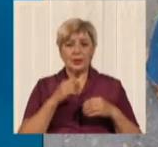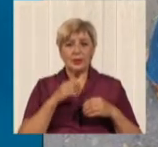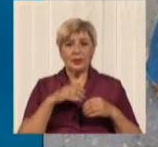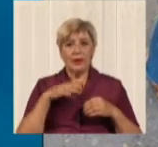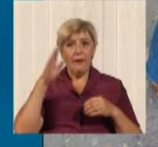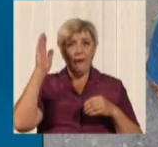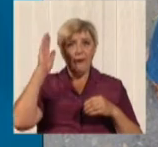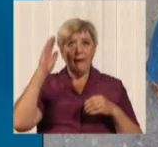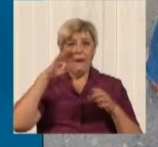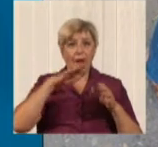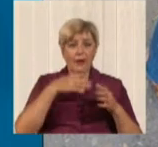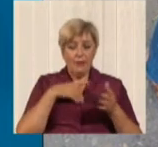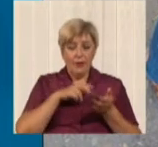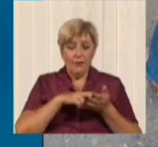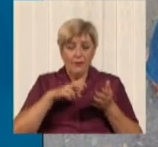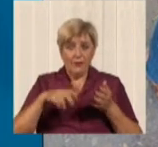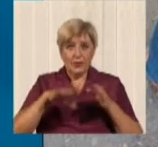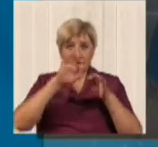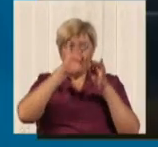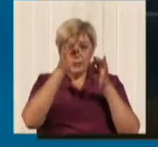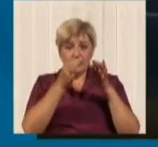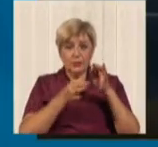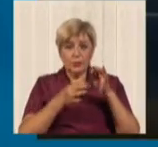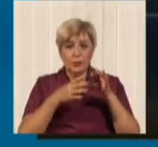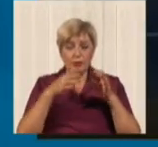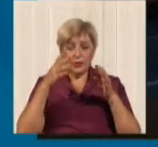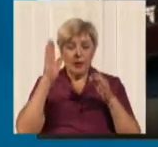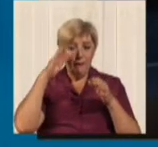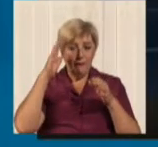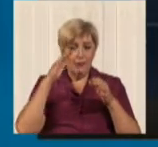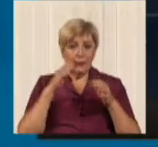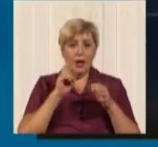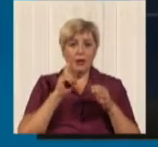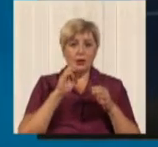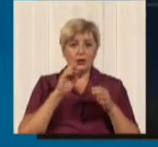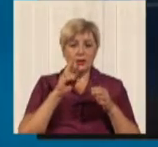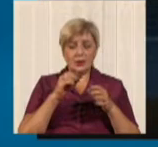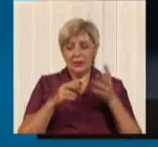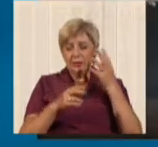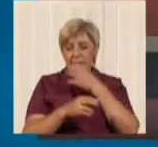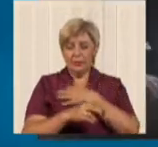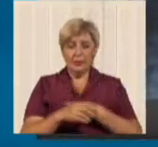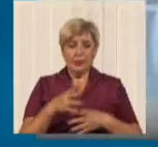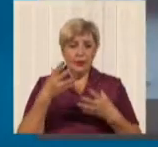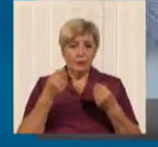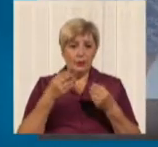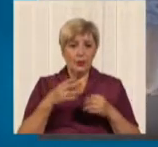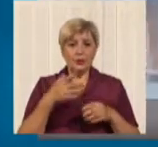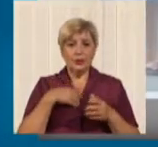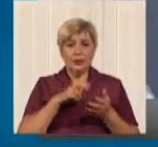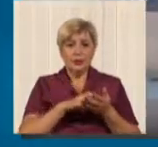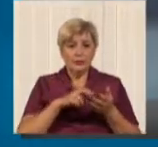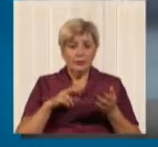кондиціонера свисаєт между середній і первою дверю. Мы проїхали только две остановки і трамвай загорелся. Сильно дымили колеса.